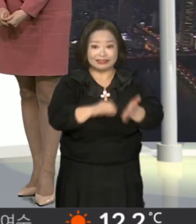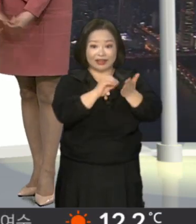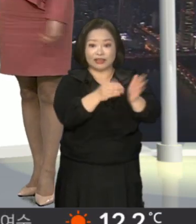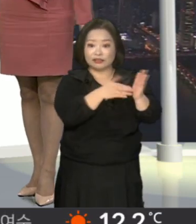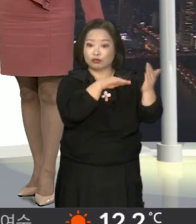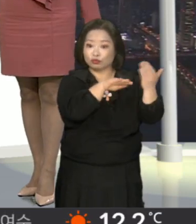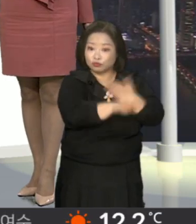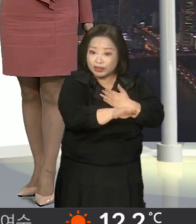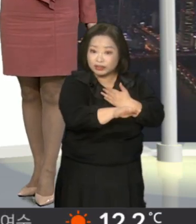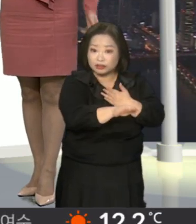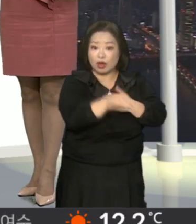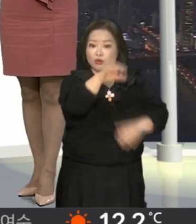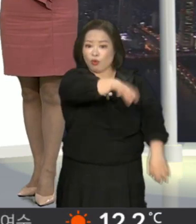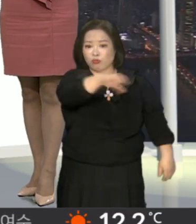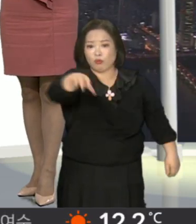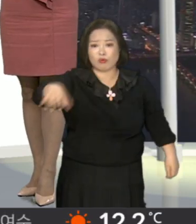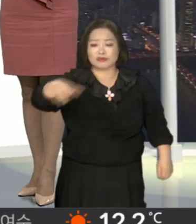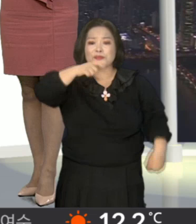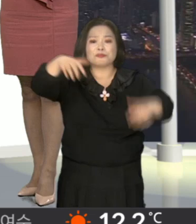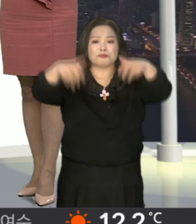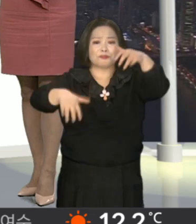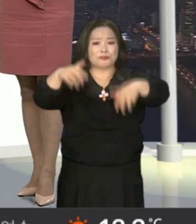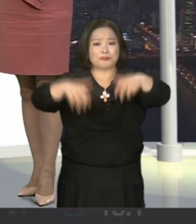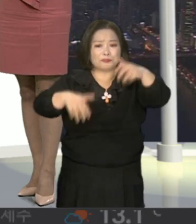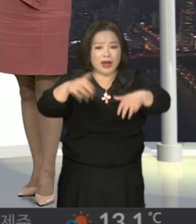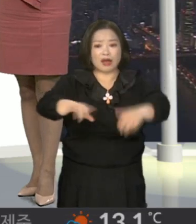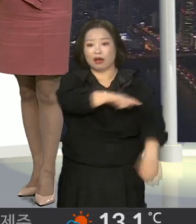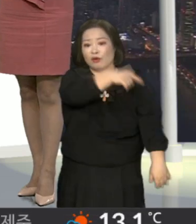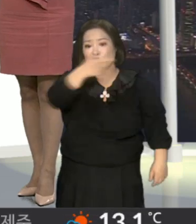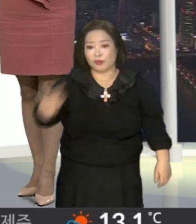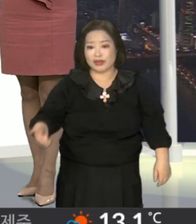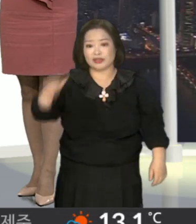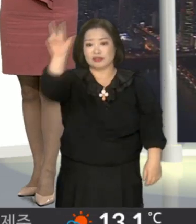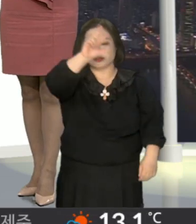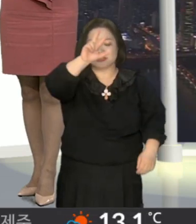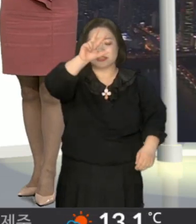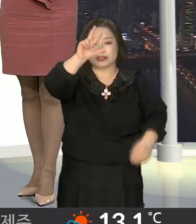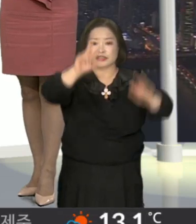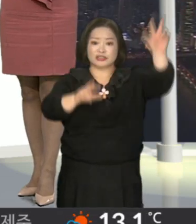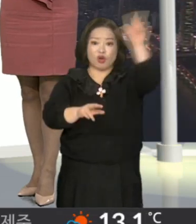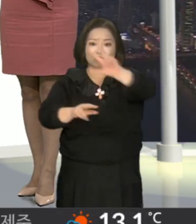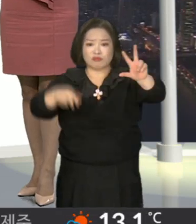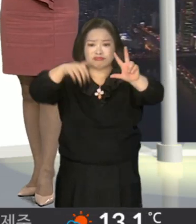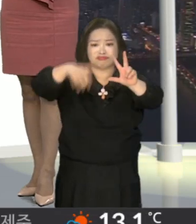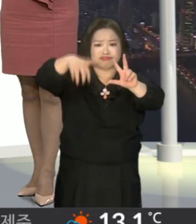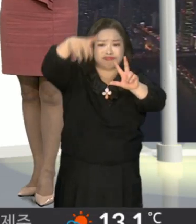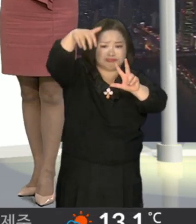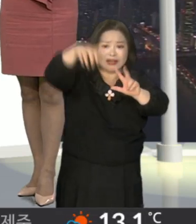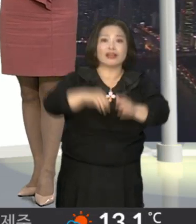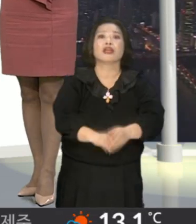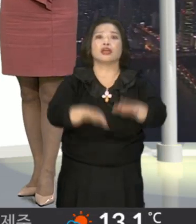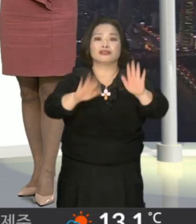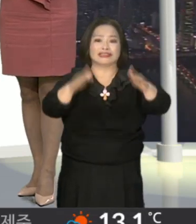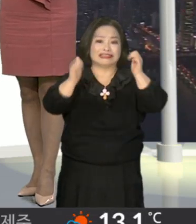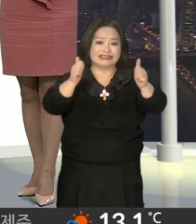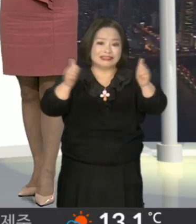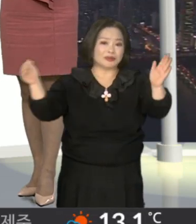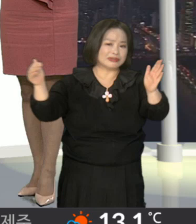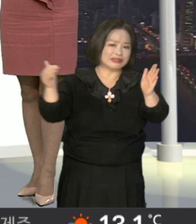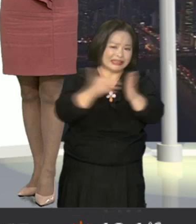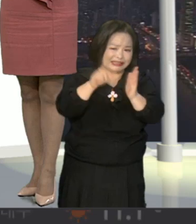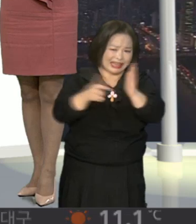서쪽 지방 곳곳에 비가 내리기 시작해서 오후에는 전국으로 확대가 되겠고 시험 종료 무렵까지